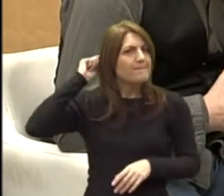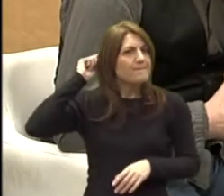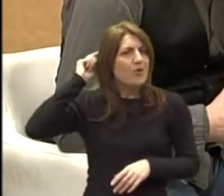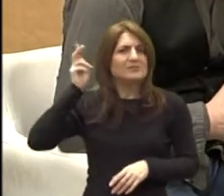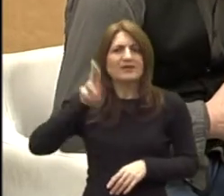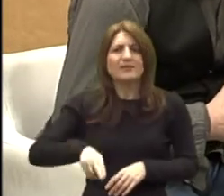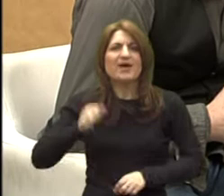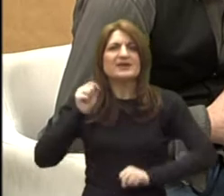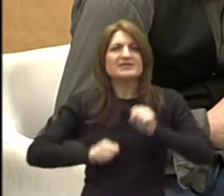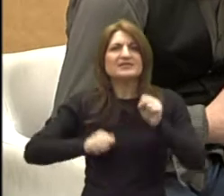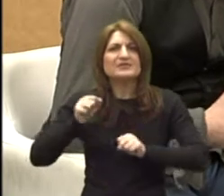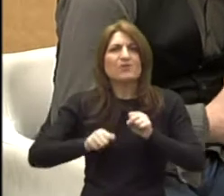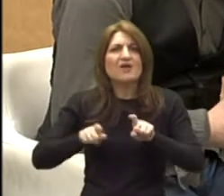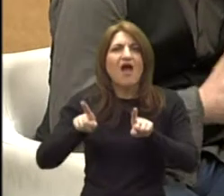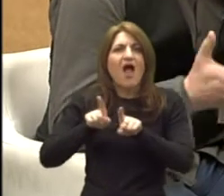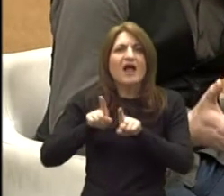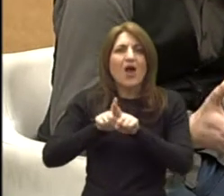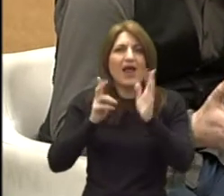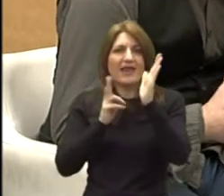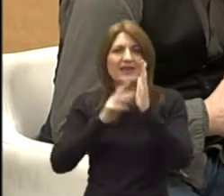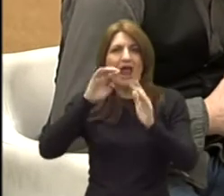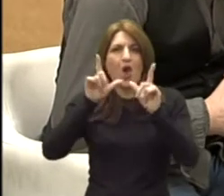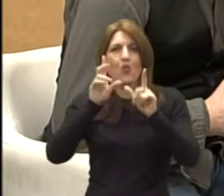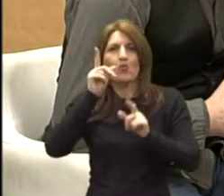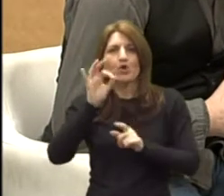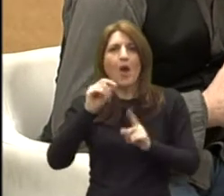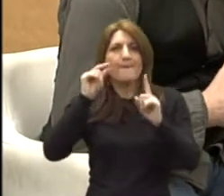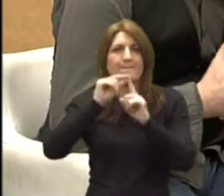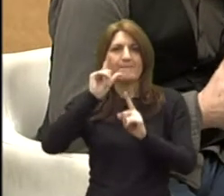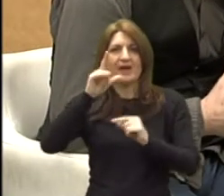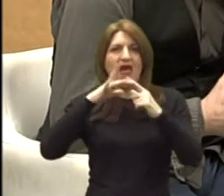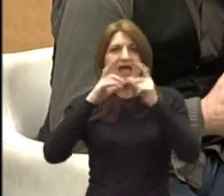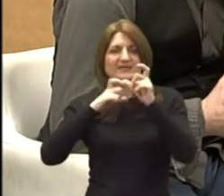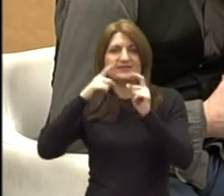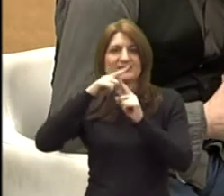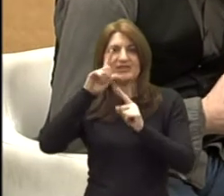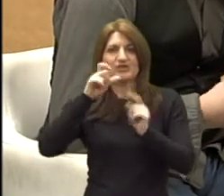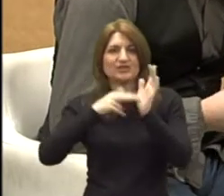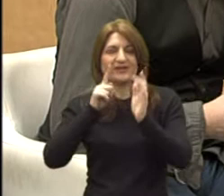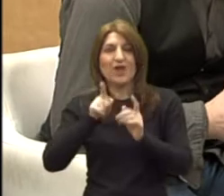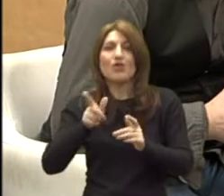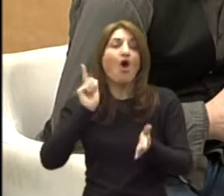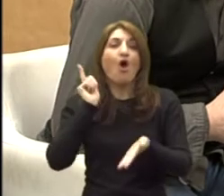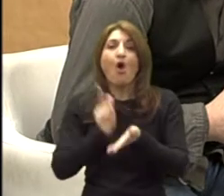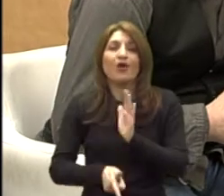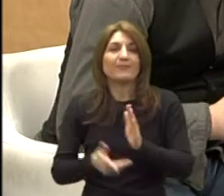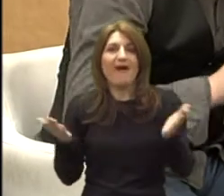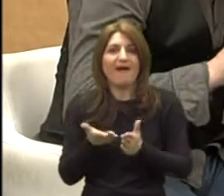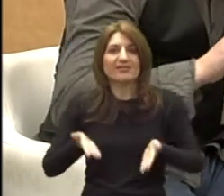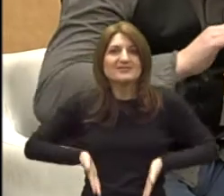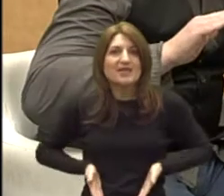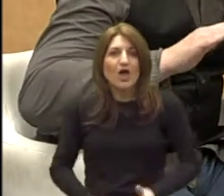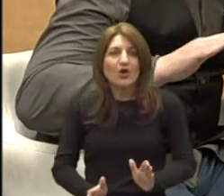odnosno sposobnost plasticiteta, tako zv. neuroplastičnosti, koja je najjača odmah nakon rođenja i najjača je u prve tri godine.